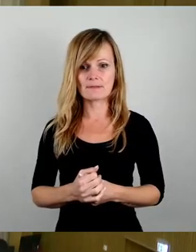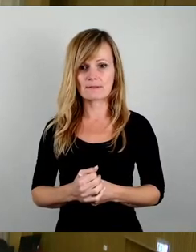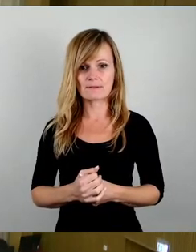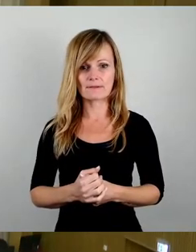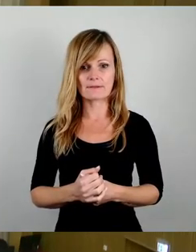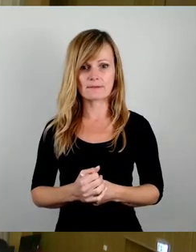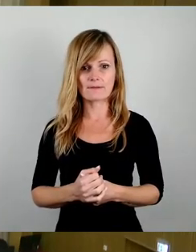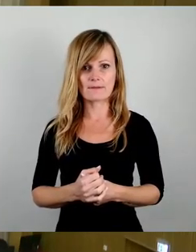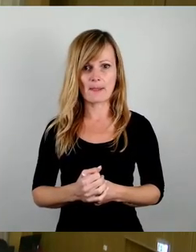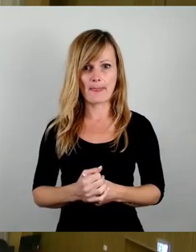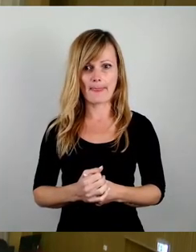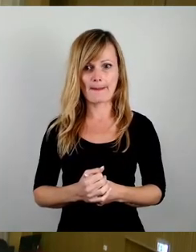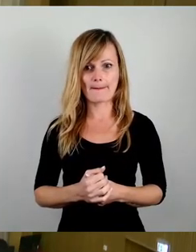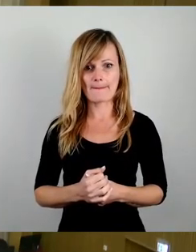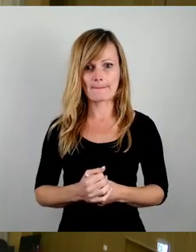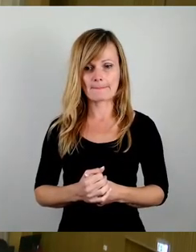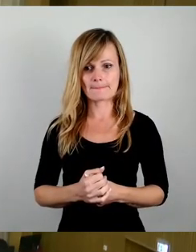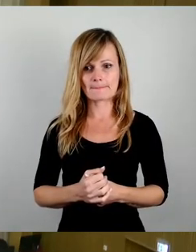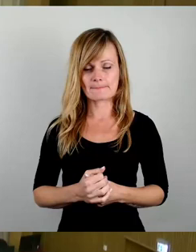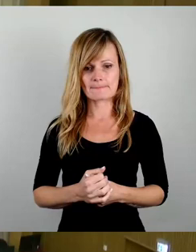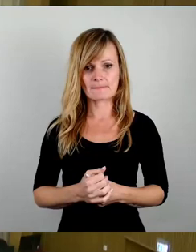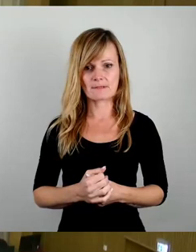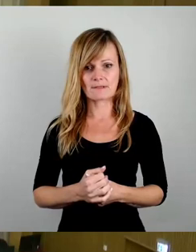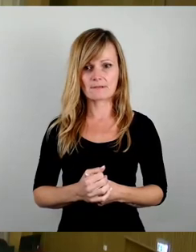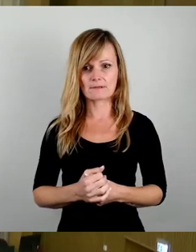So, und dann kommen wir zur zweiten Wortmeldung. Frau Bent.